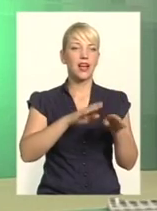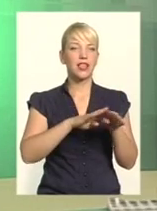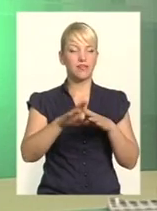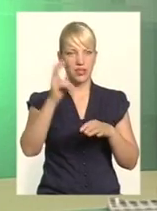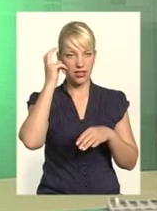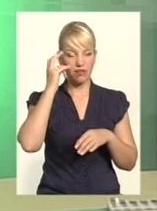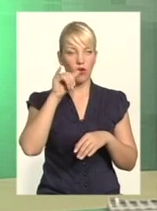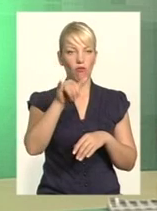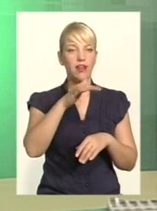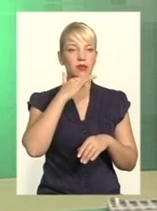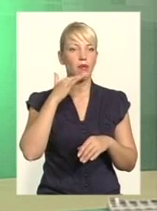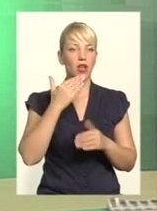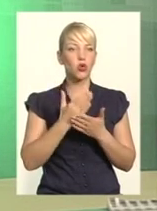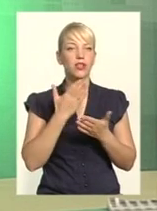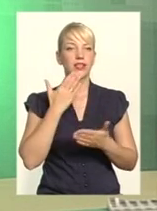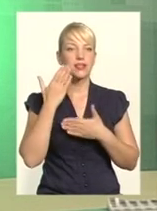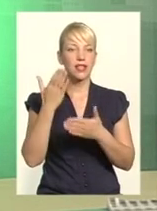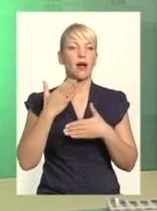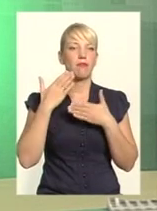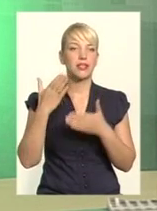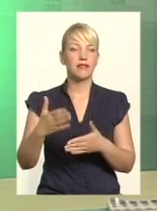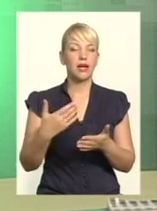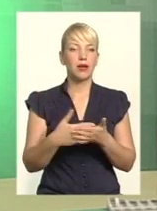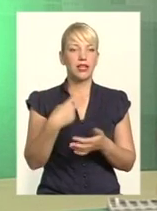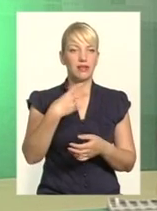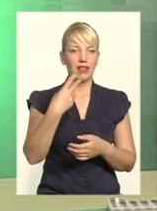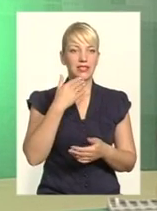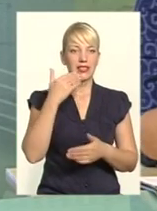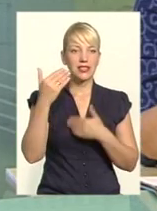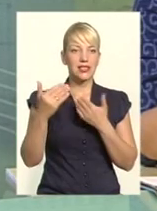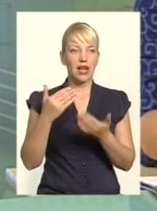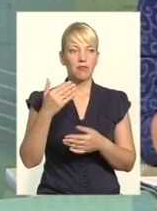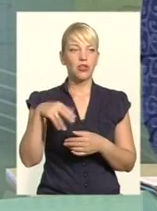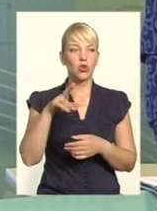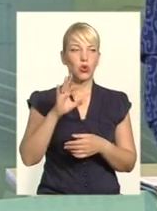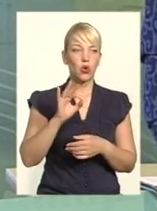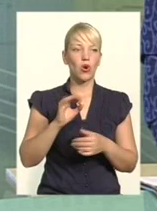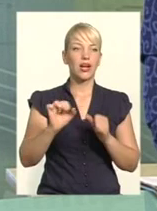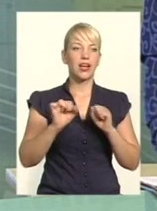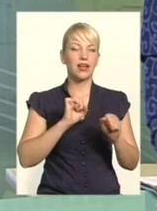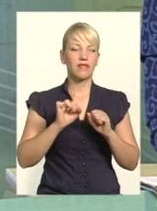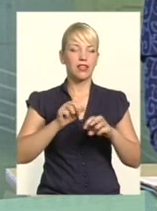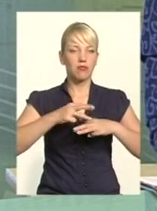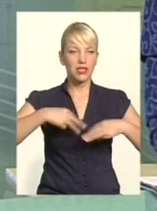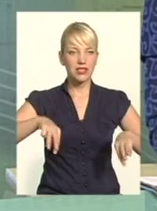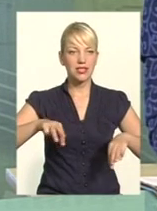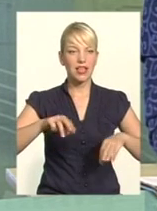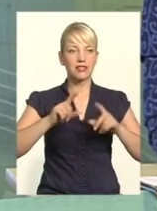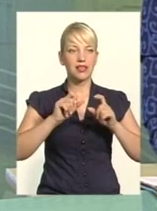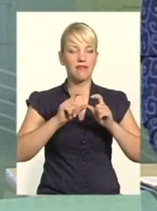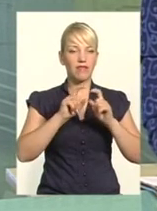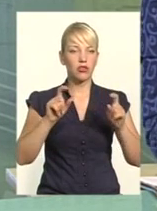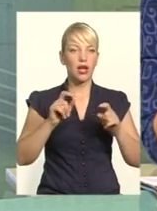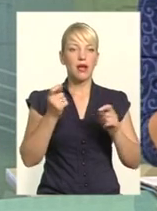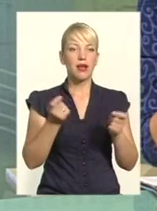багато запитів, близько 20 запитів, до різних керівників міністерств і відомств. І чимало саме до місцевих